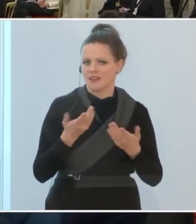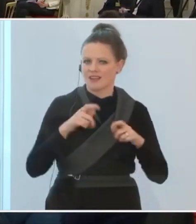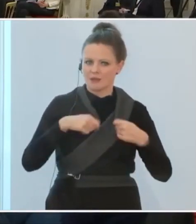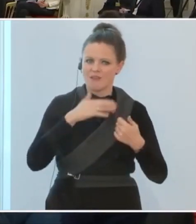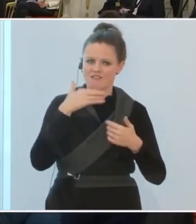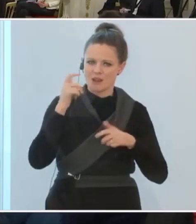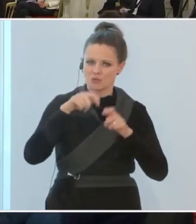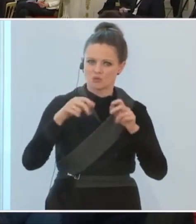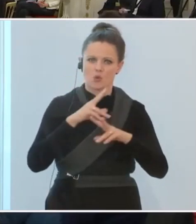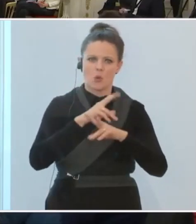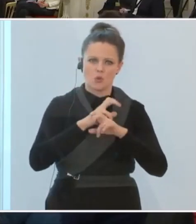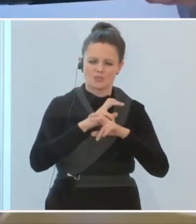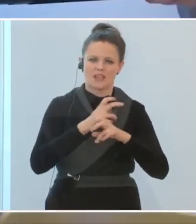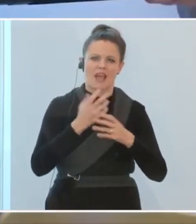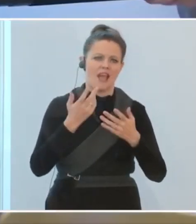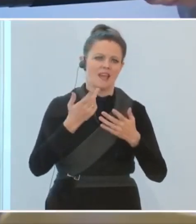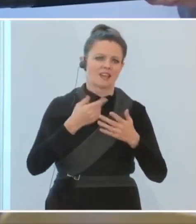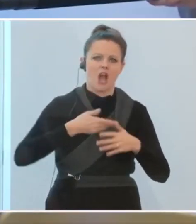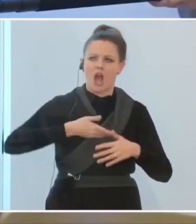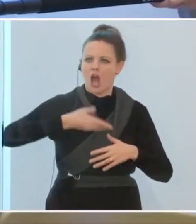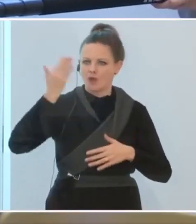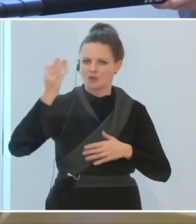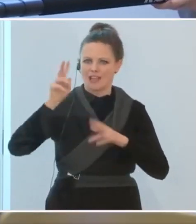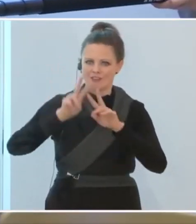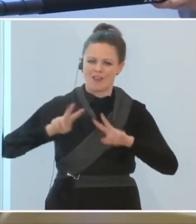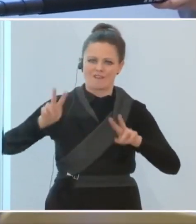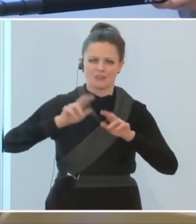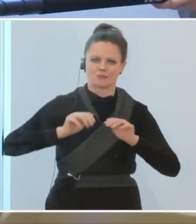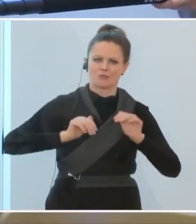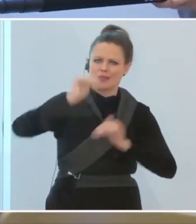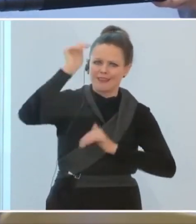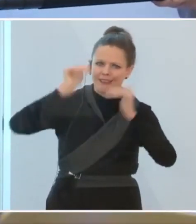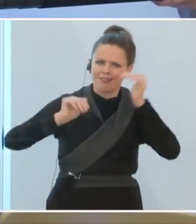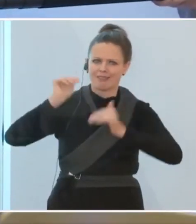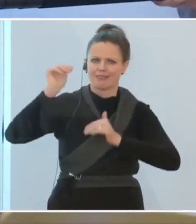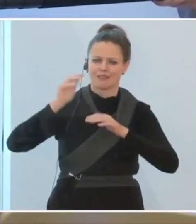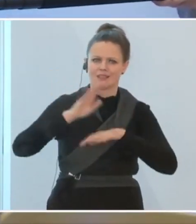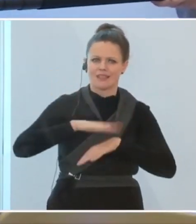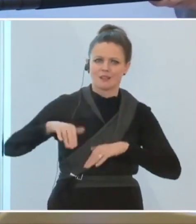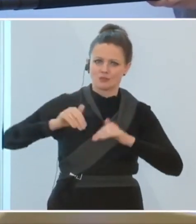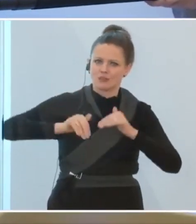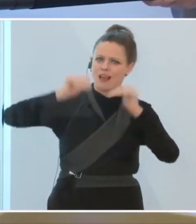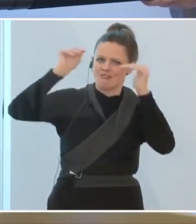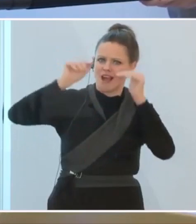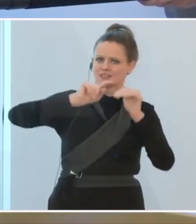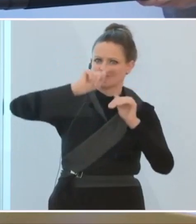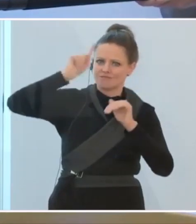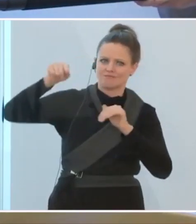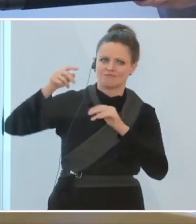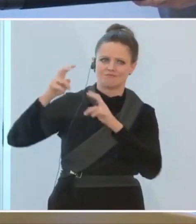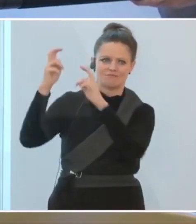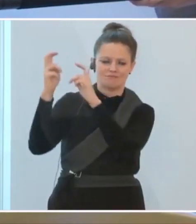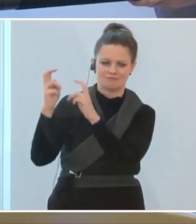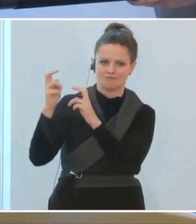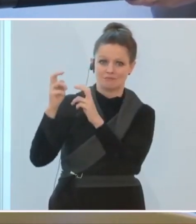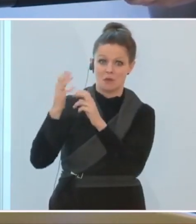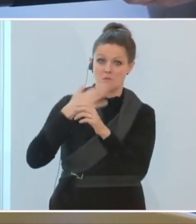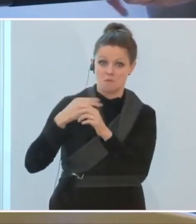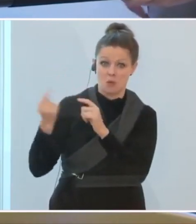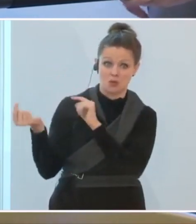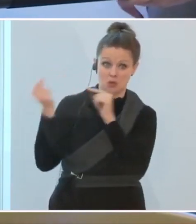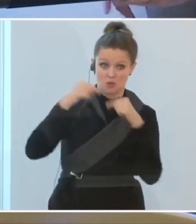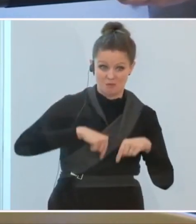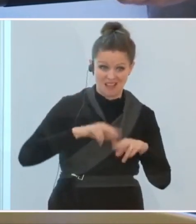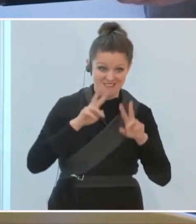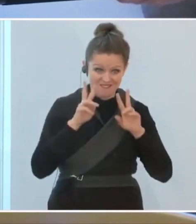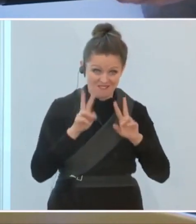Ausland haben, also erwachsene Kinder oder andere Verwandte auch nahe, die zu Weihnachten kommen wollen. Wie schaut das aus? Ist